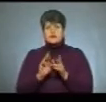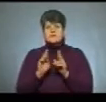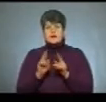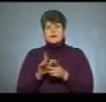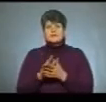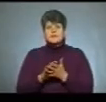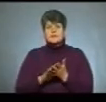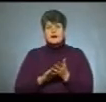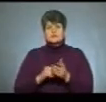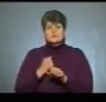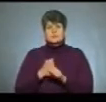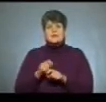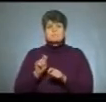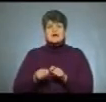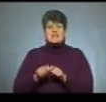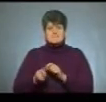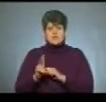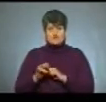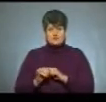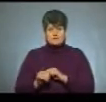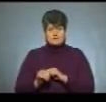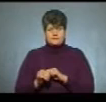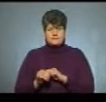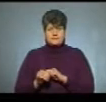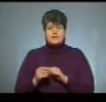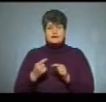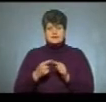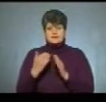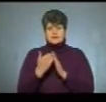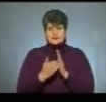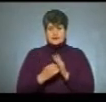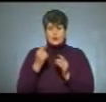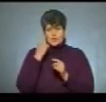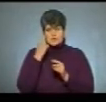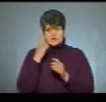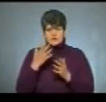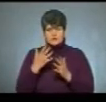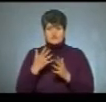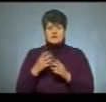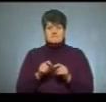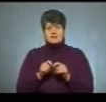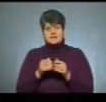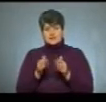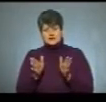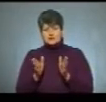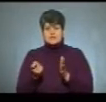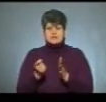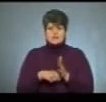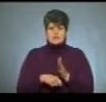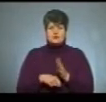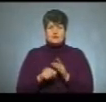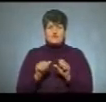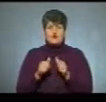далі оцю перевірку. А саме, критерії оцінювання відкритої і закритої форми тестових завдань.